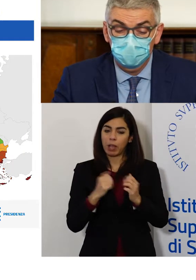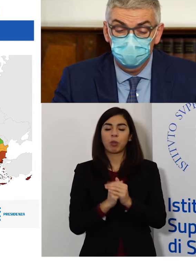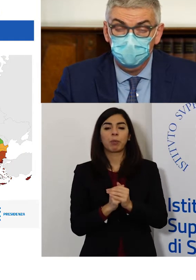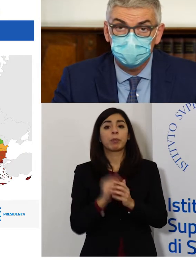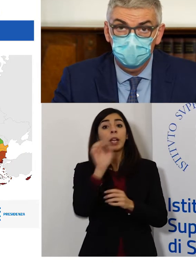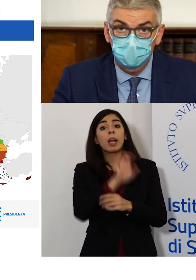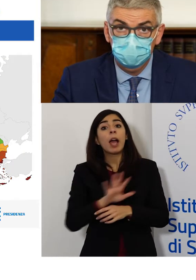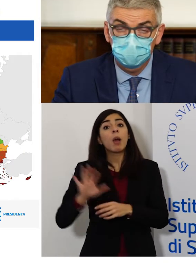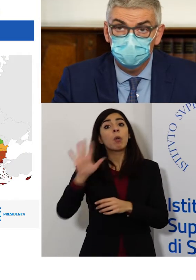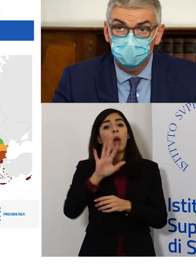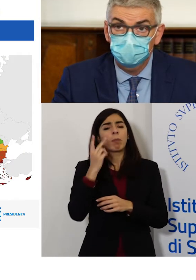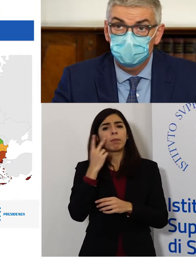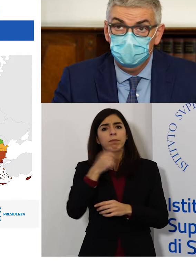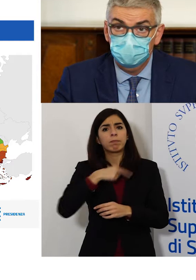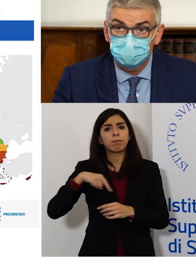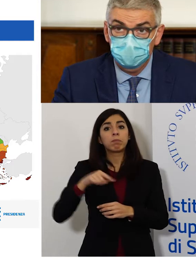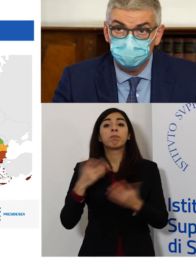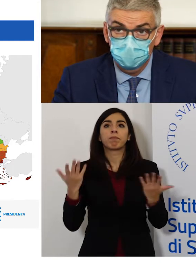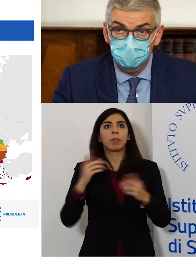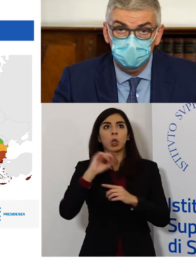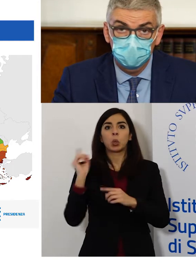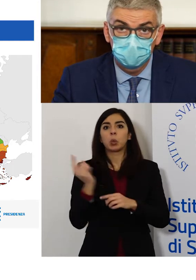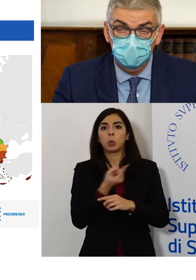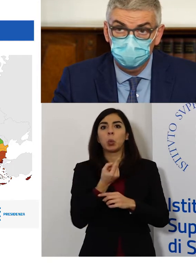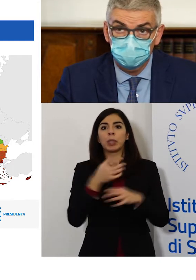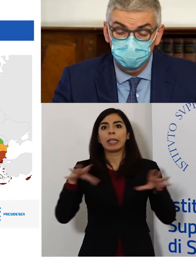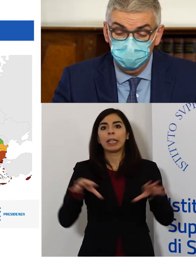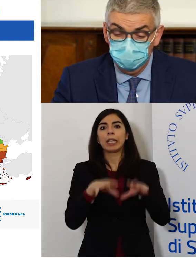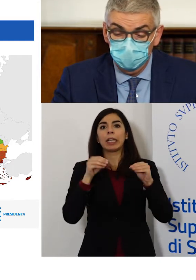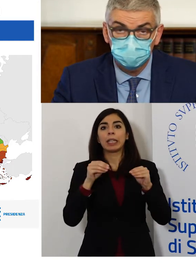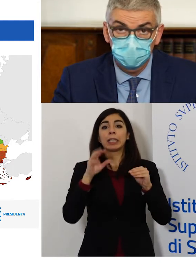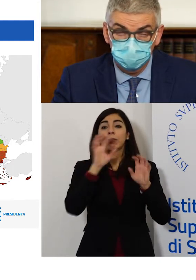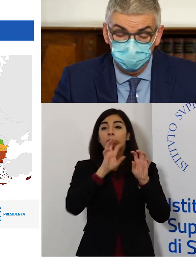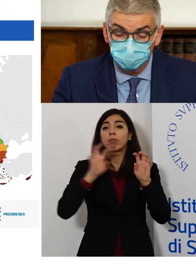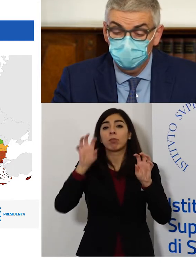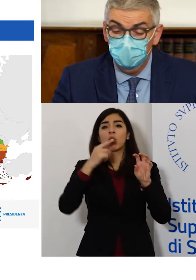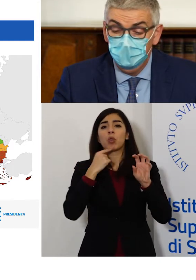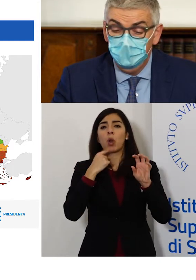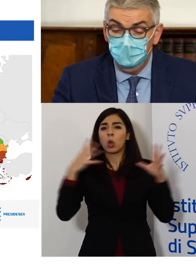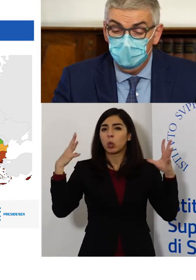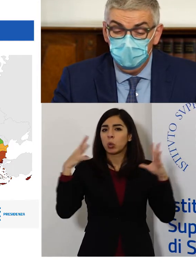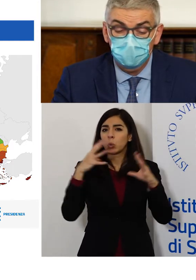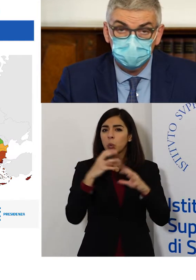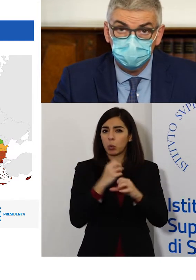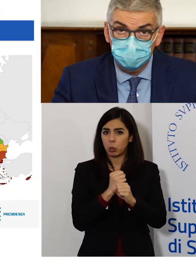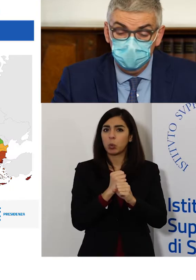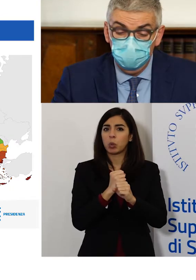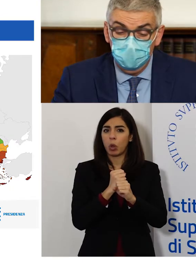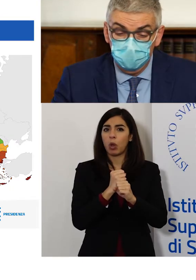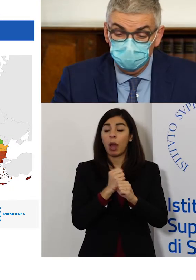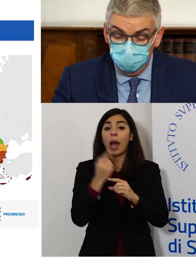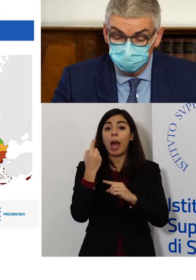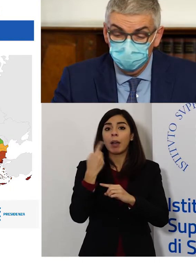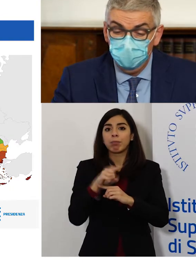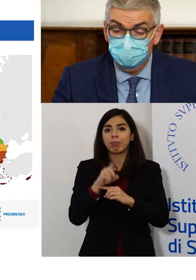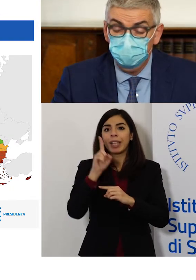vediamo che progressivamente tutto il continente sta assumendo dei colori rossi più intenso, più scuro e questo succede